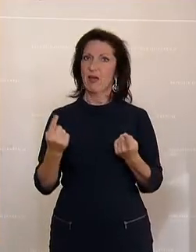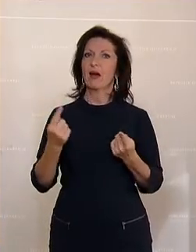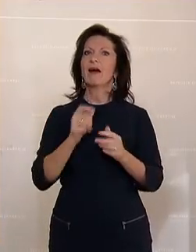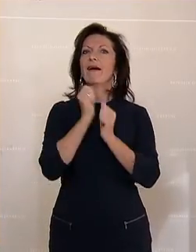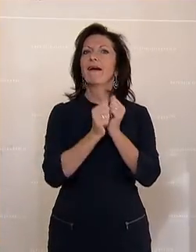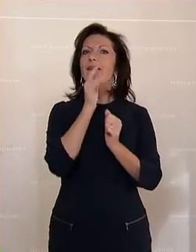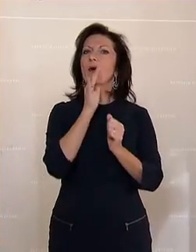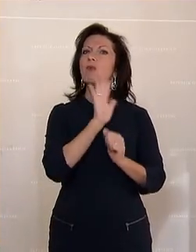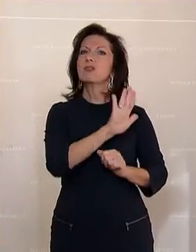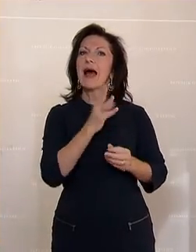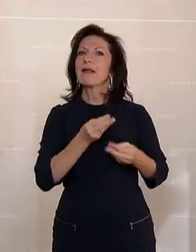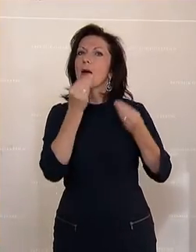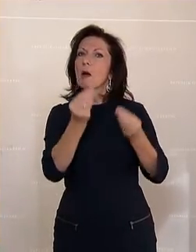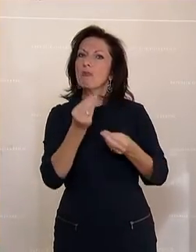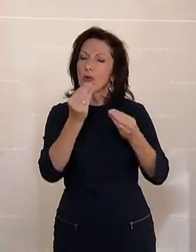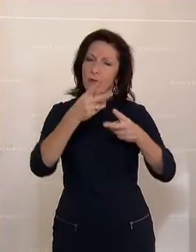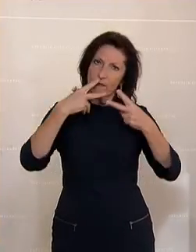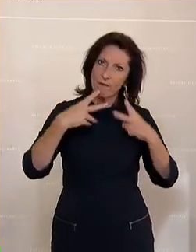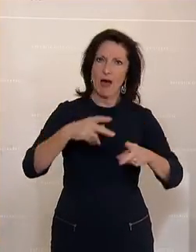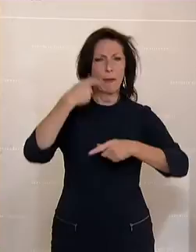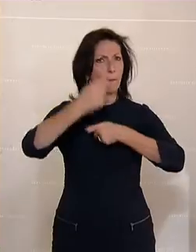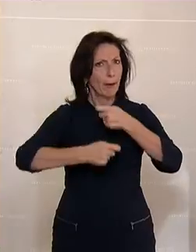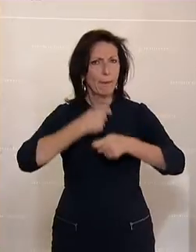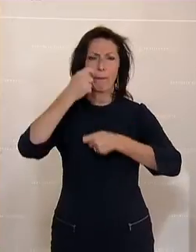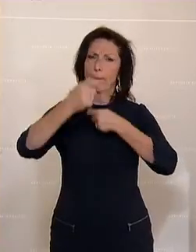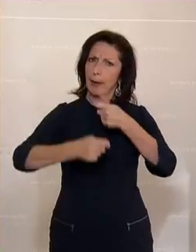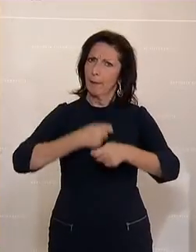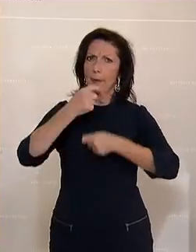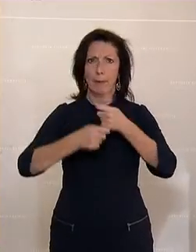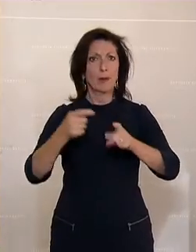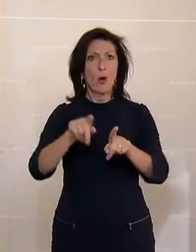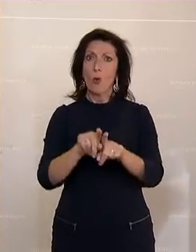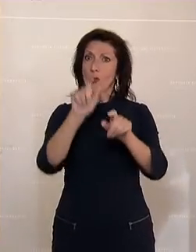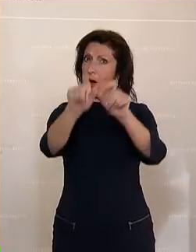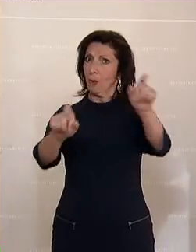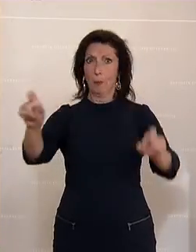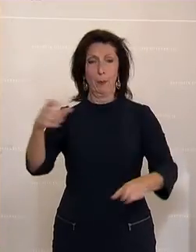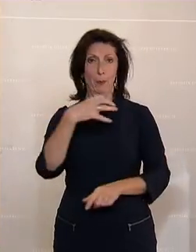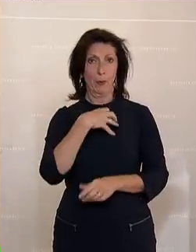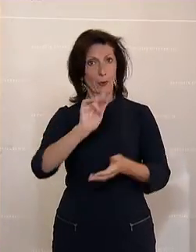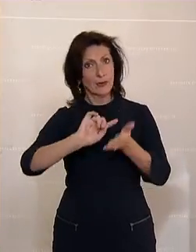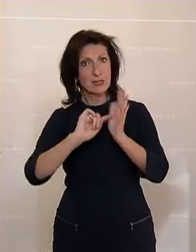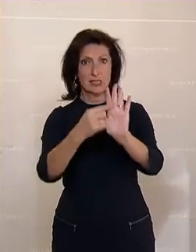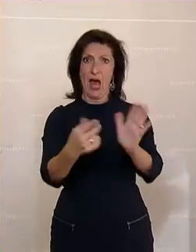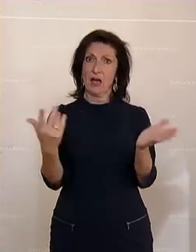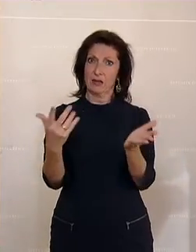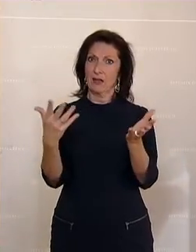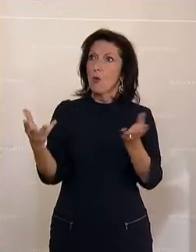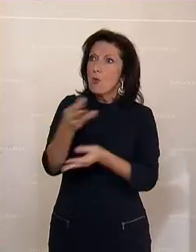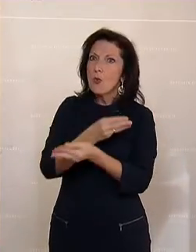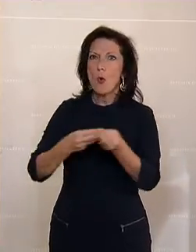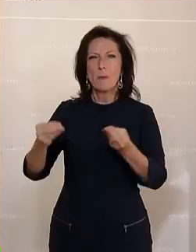Rechnungshofes nach und nach aufzuarbeiten und somit auch den Bürgerinnen zu zeigen, dass ein behutsamer und sparsamer Umgang